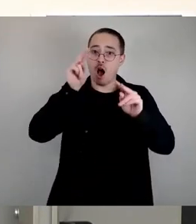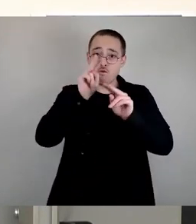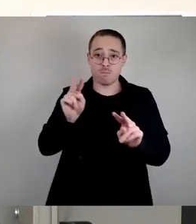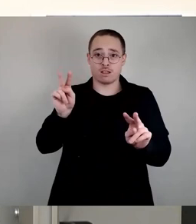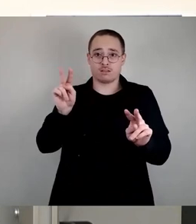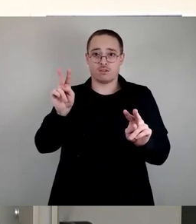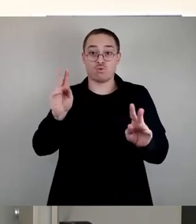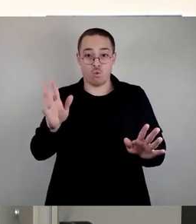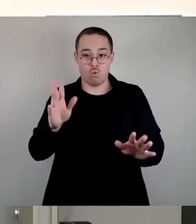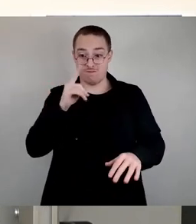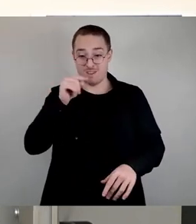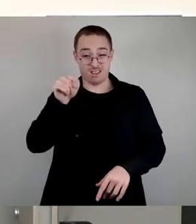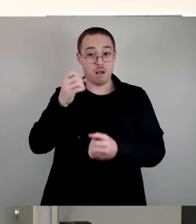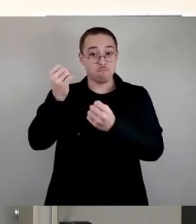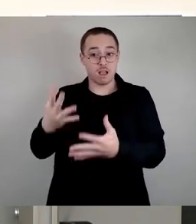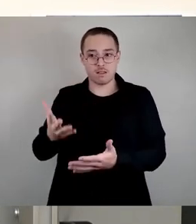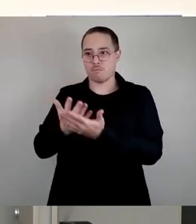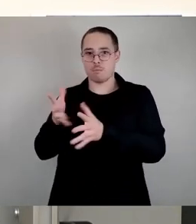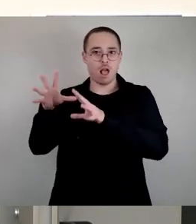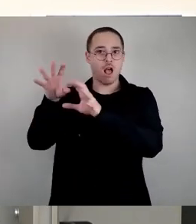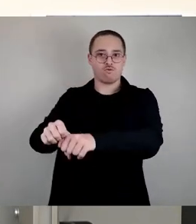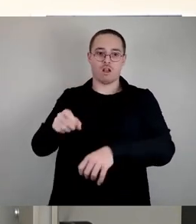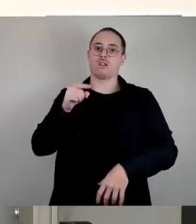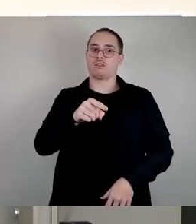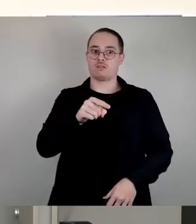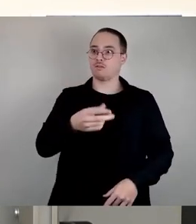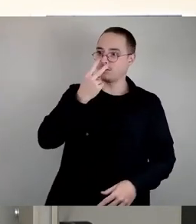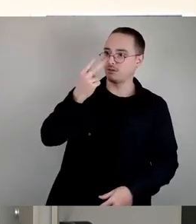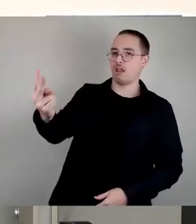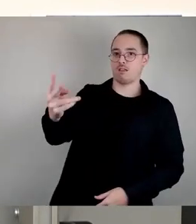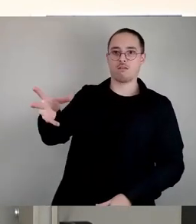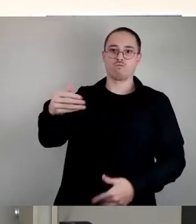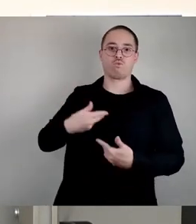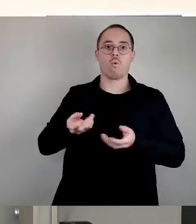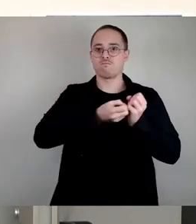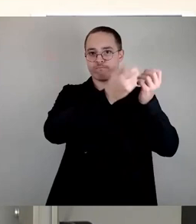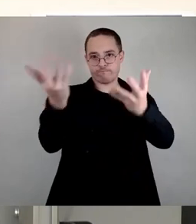Und deshalb ist dieser Wohnort genau der richtige. Ich verstehe die Menschen,